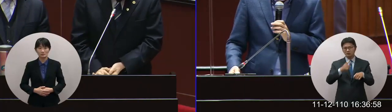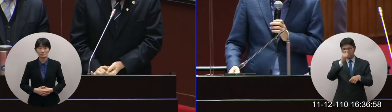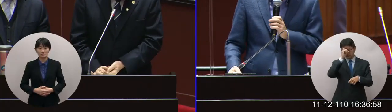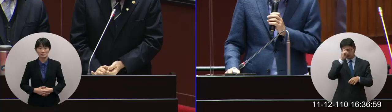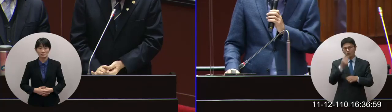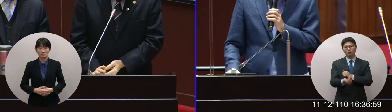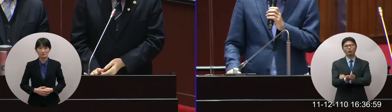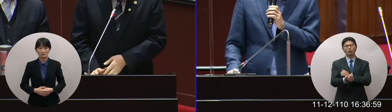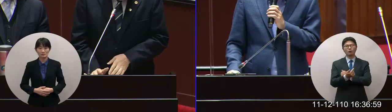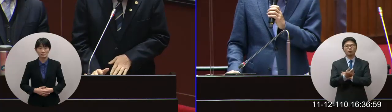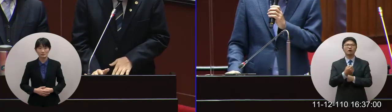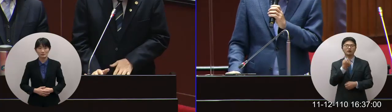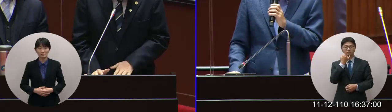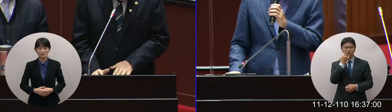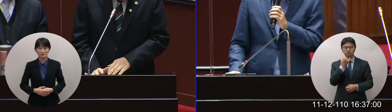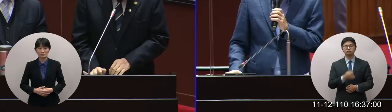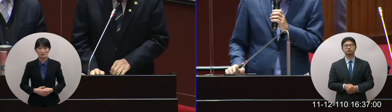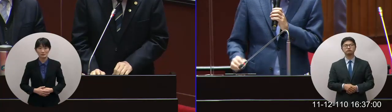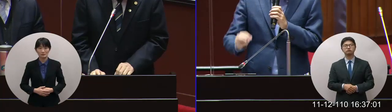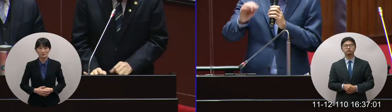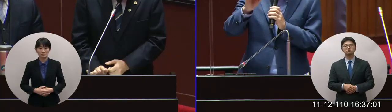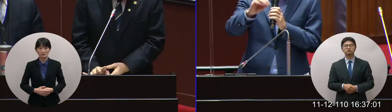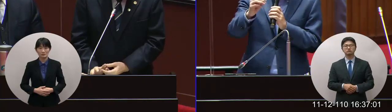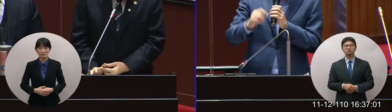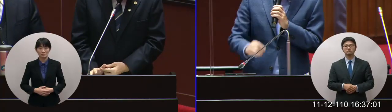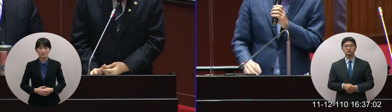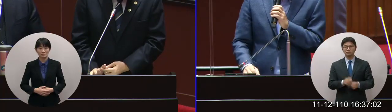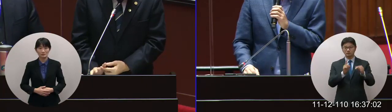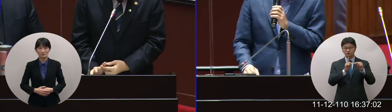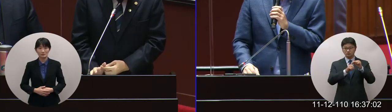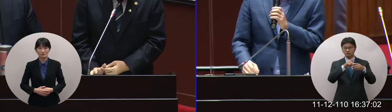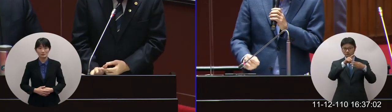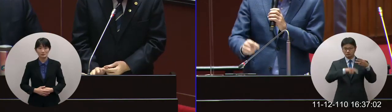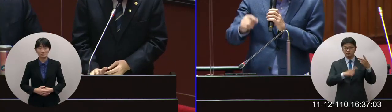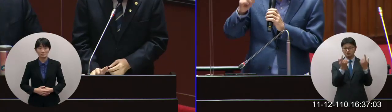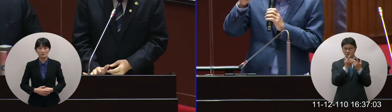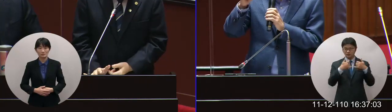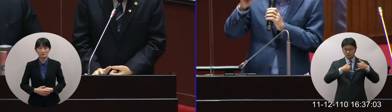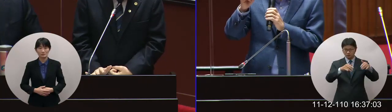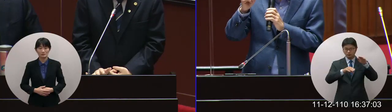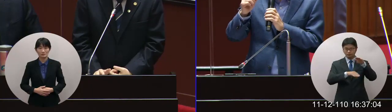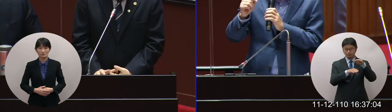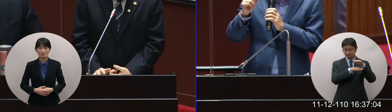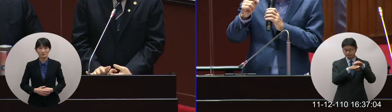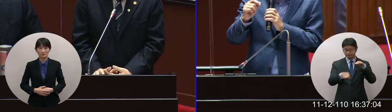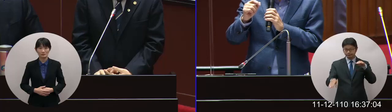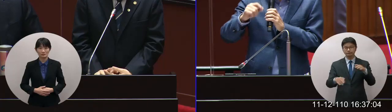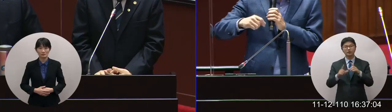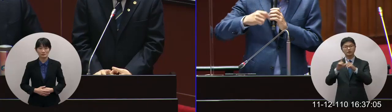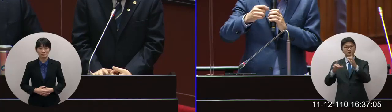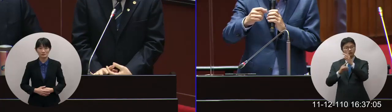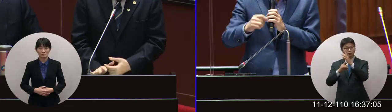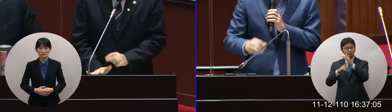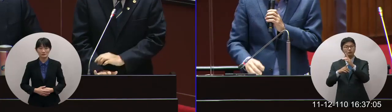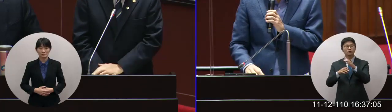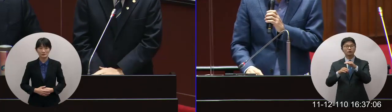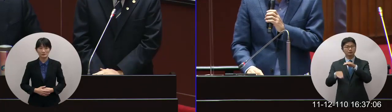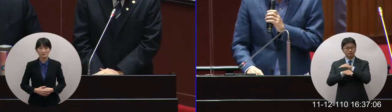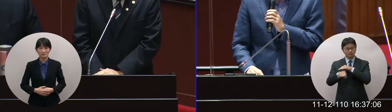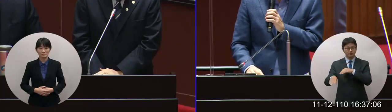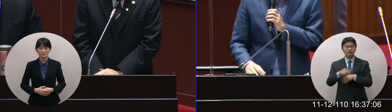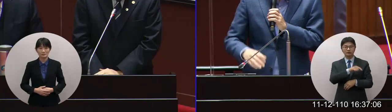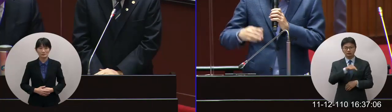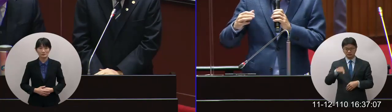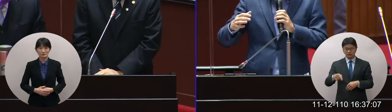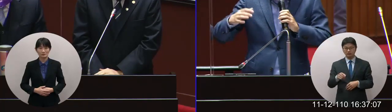最主要我們跟你談的中風北路交流道跟大族交流道的一個延伸的主